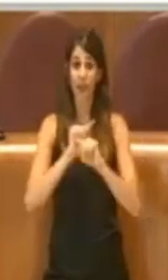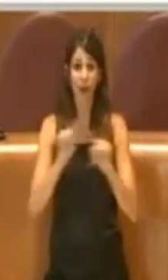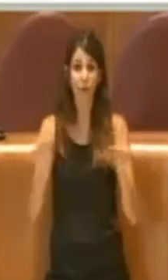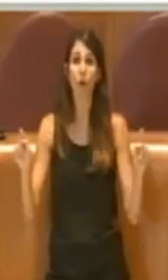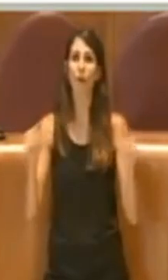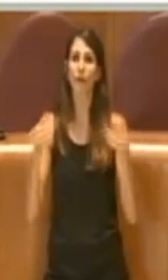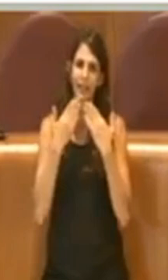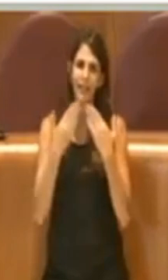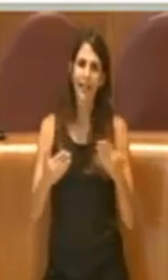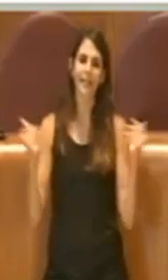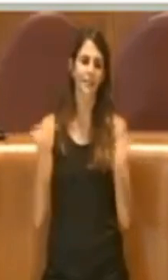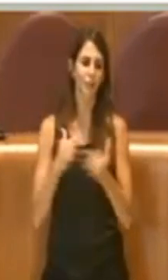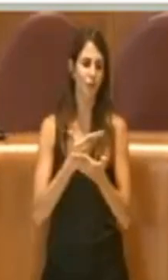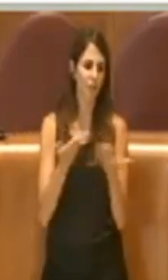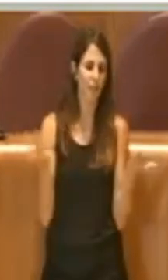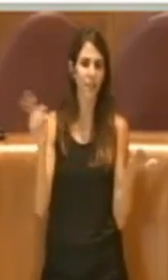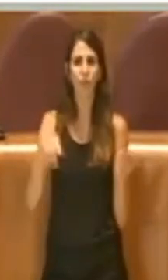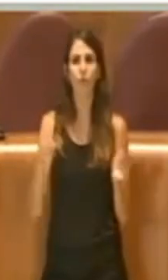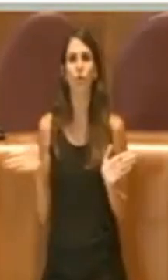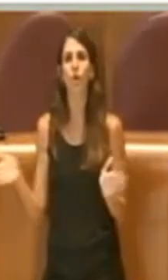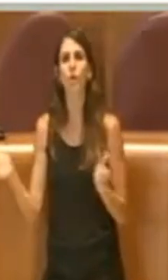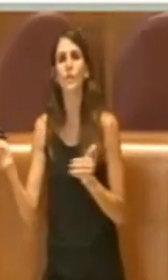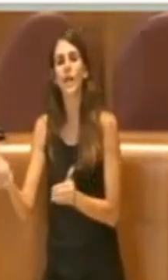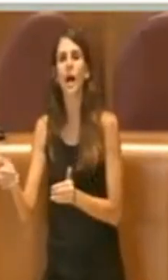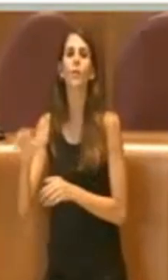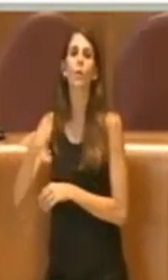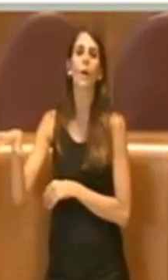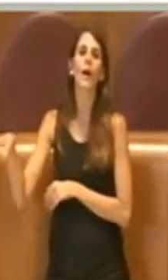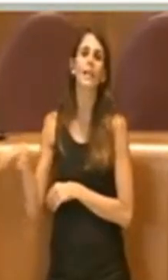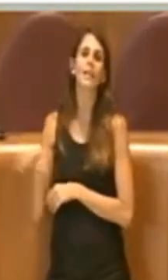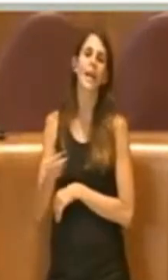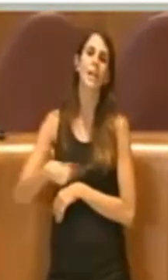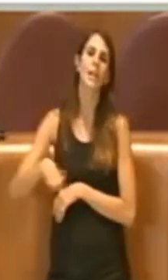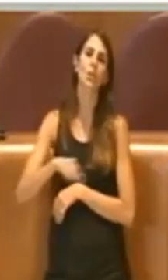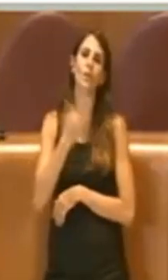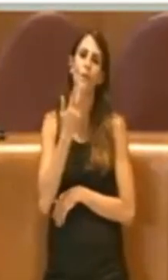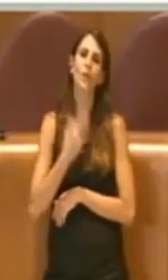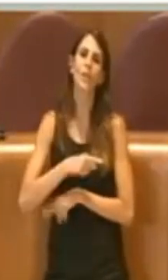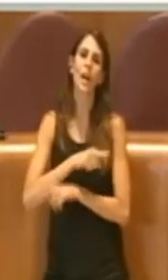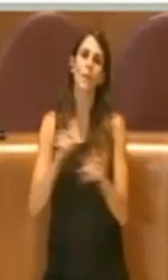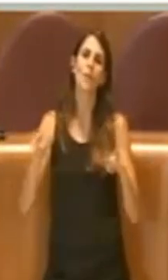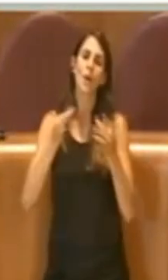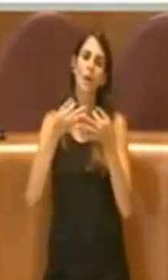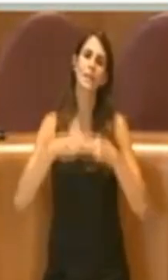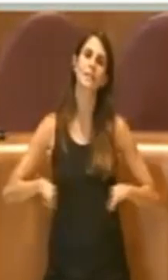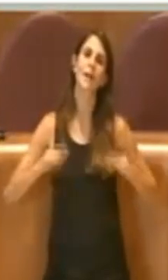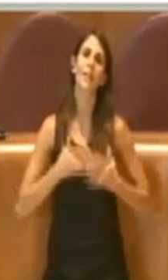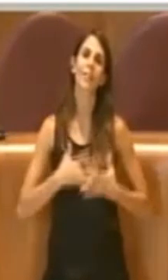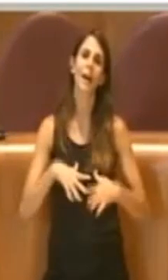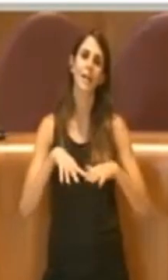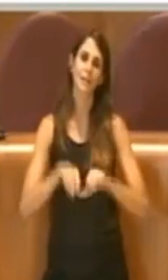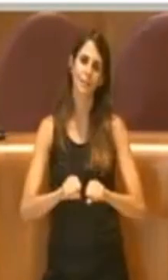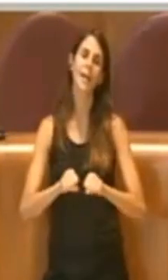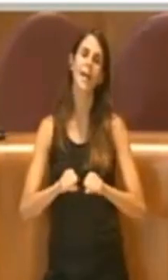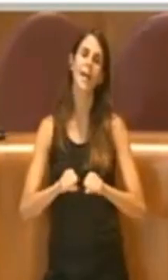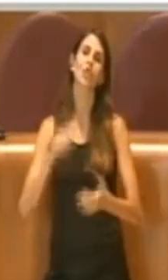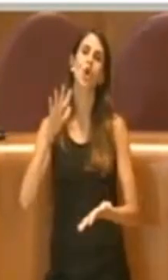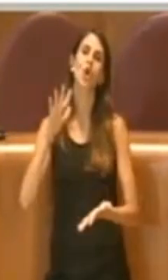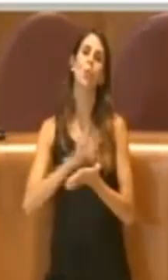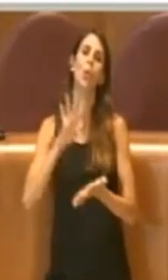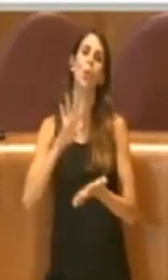attraverso i cittadini, attraverso il comitato di quartiere, noi chiediamo che venga rispettato l'impegno alla pubblicazione